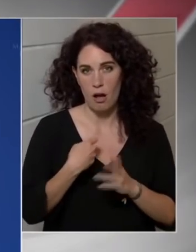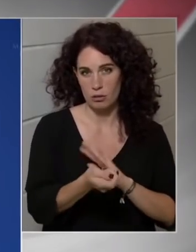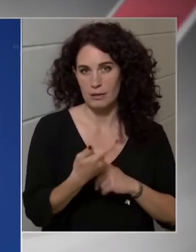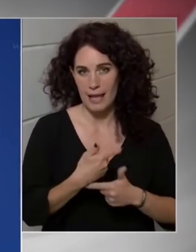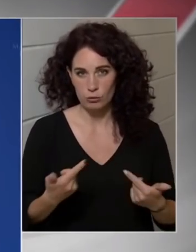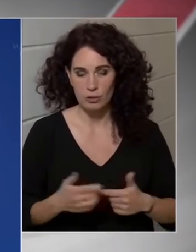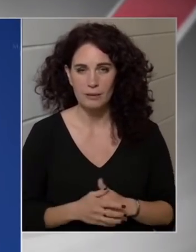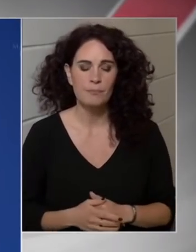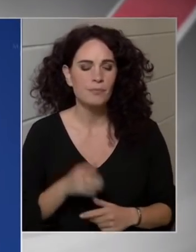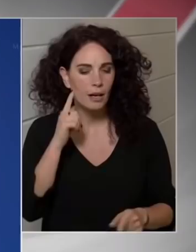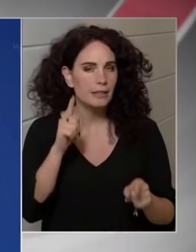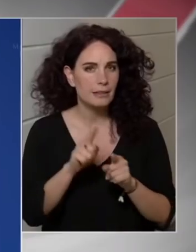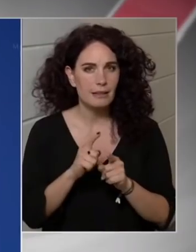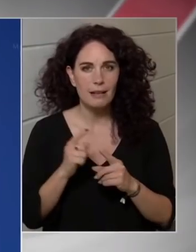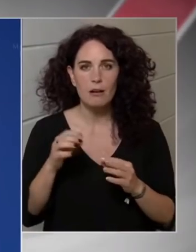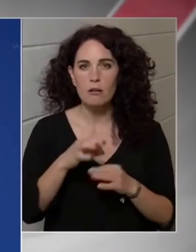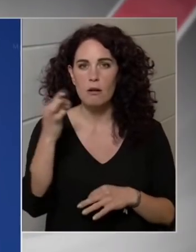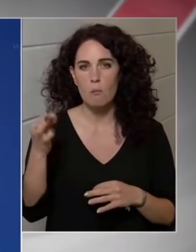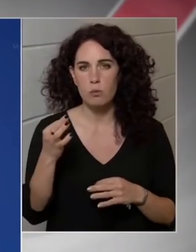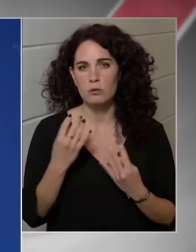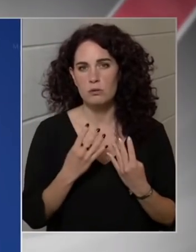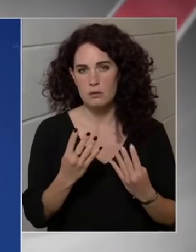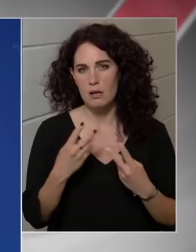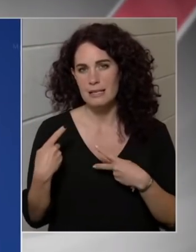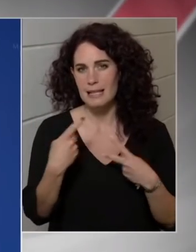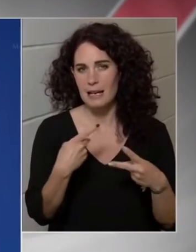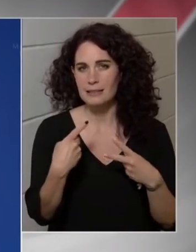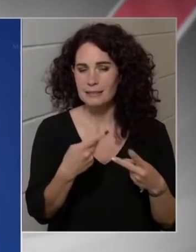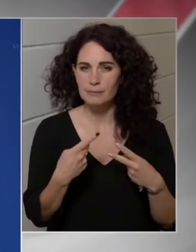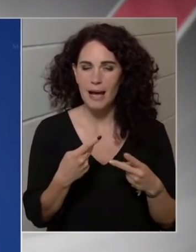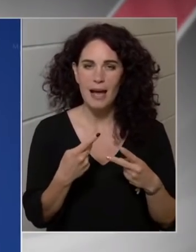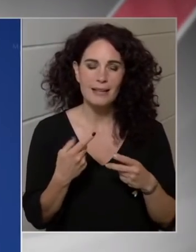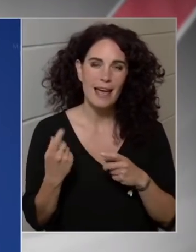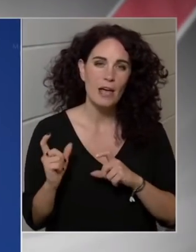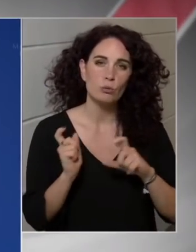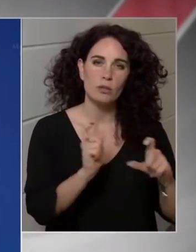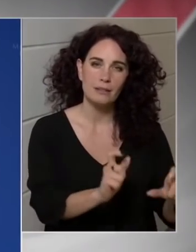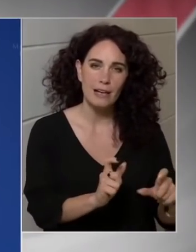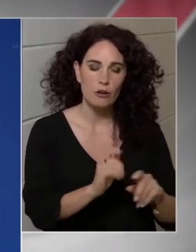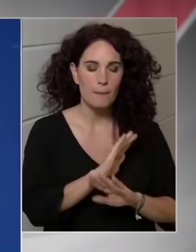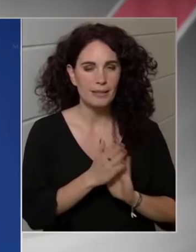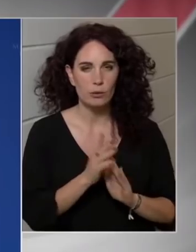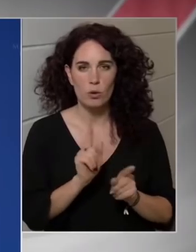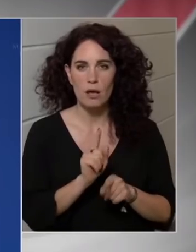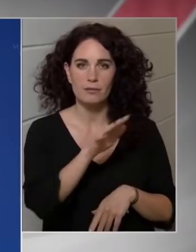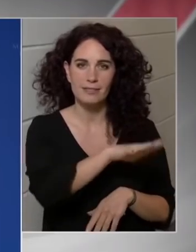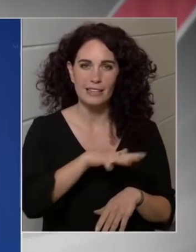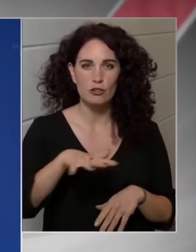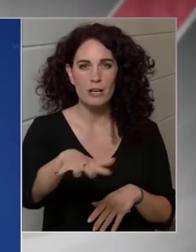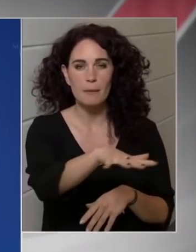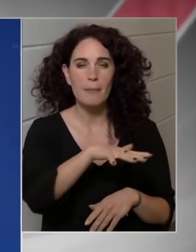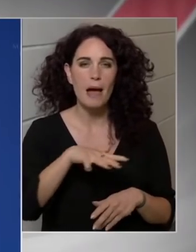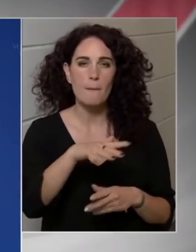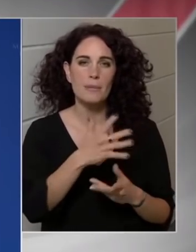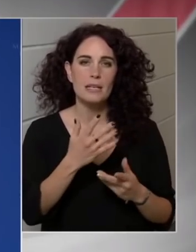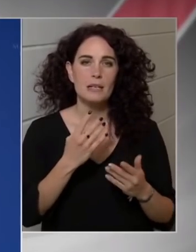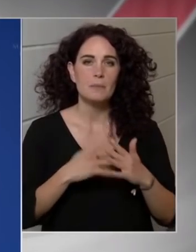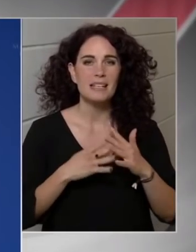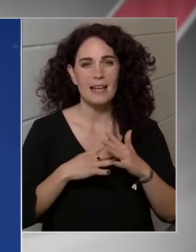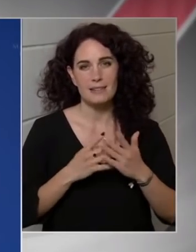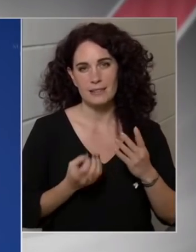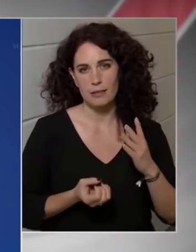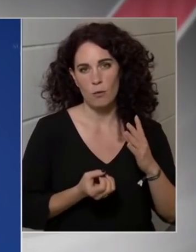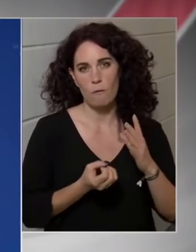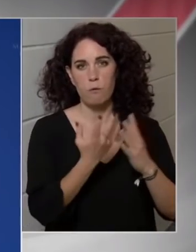hogy a kabona szállítmányok eljuttatása az valamennyi olyan térségben, ami a migráció forrásvidéke lehet